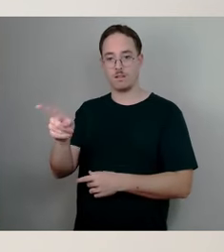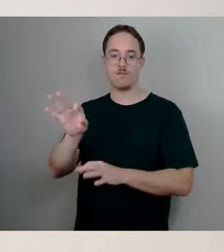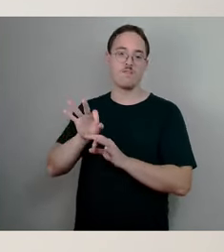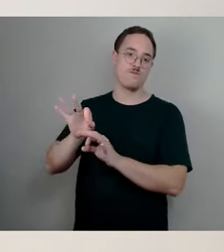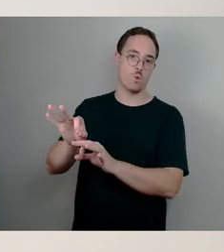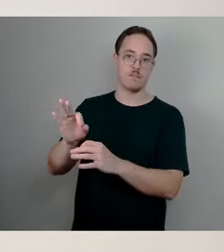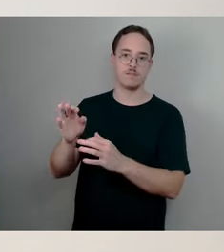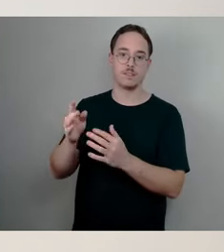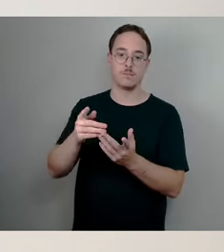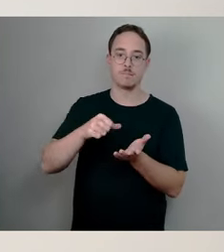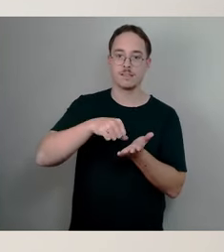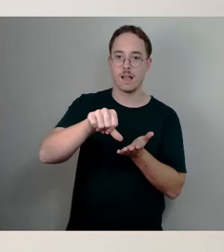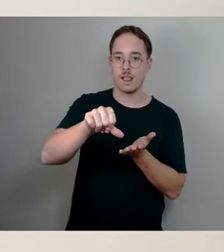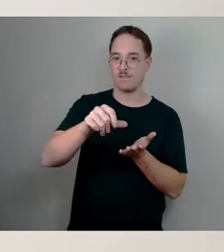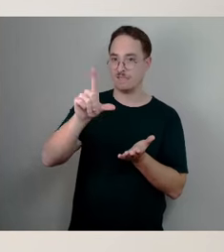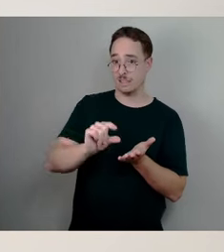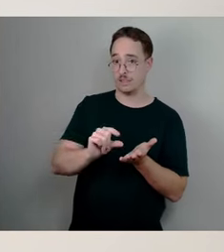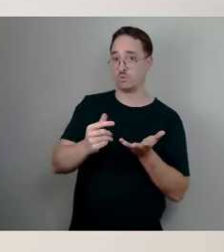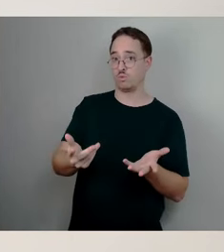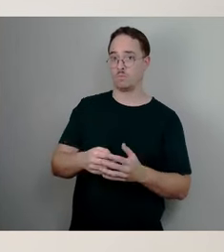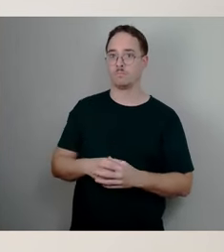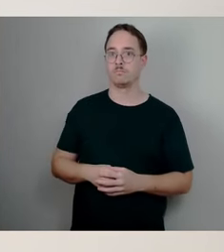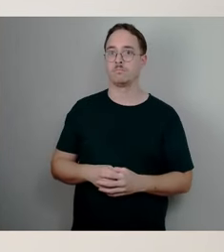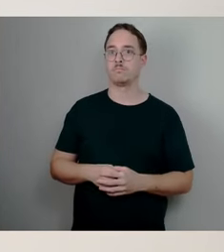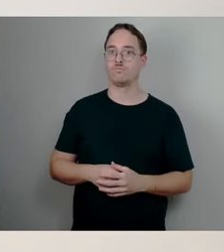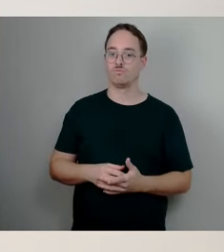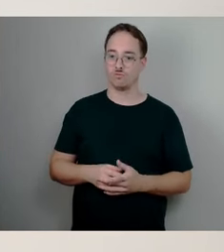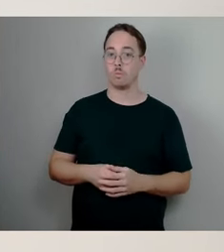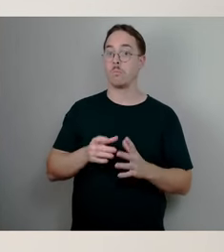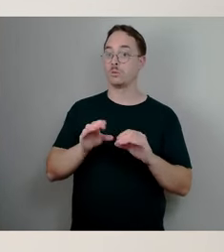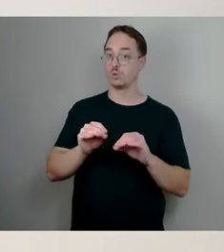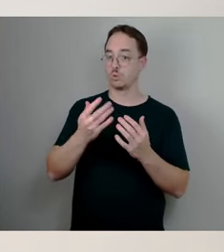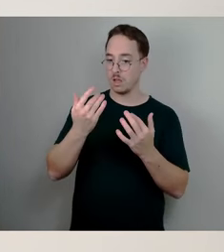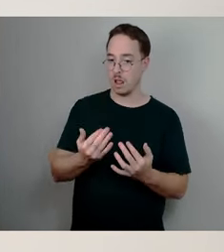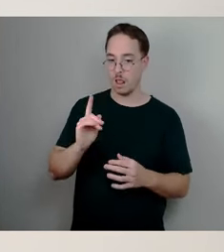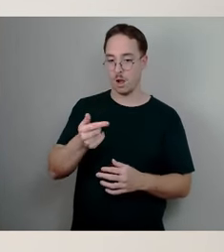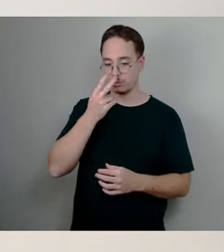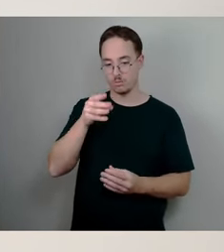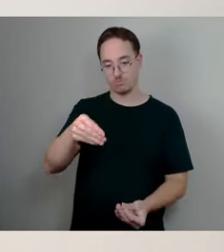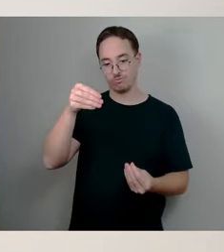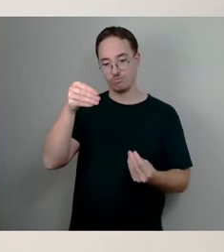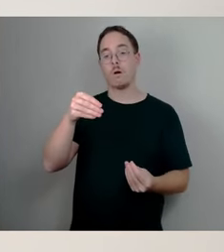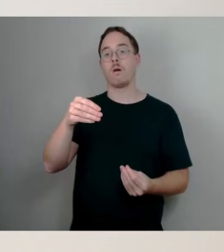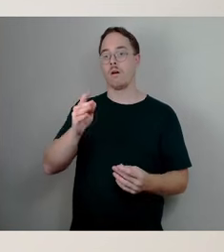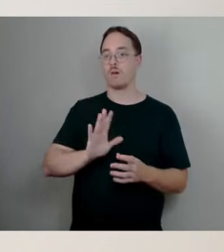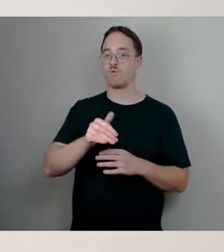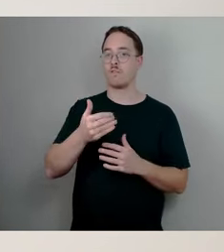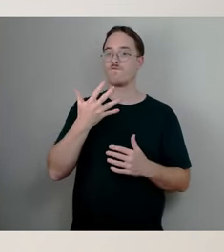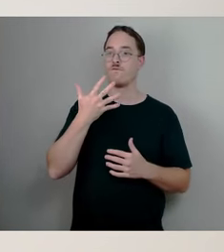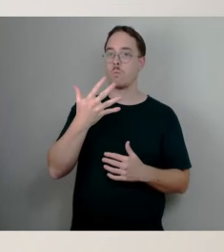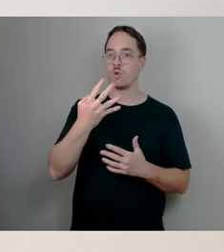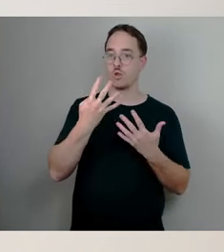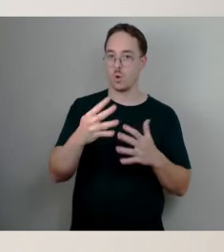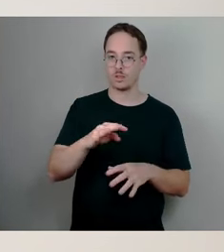Nutzungszahlen, über 95 Prozent, dass